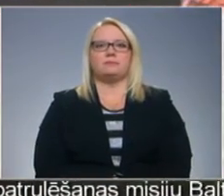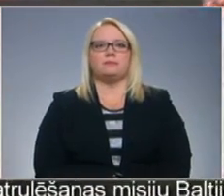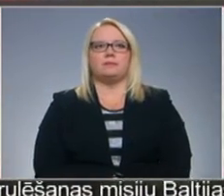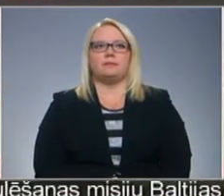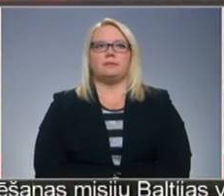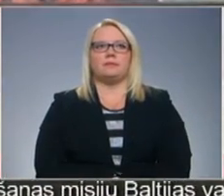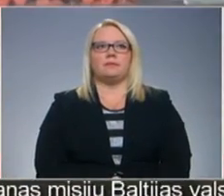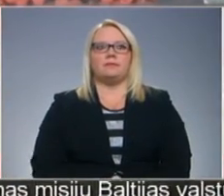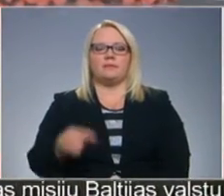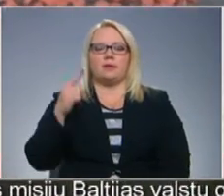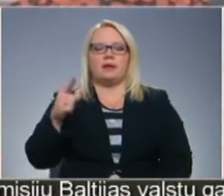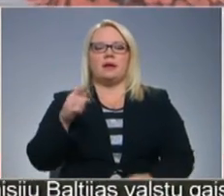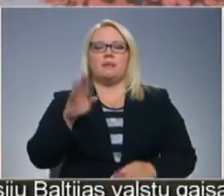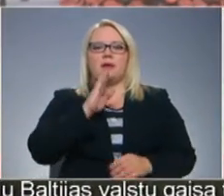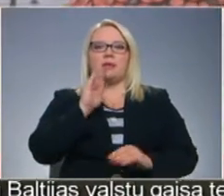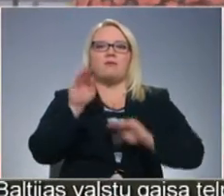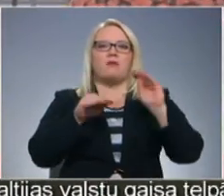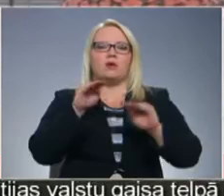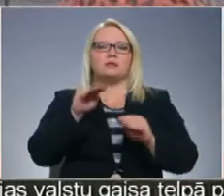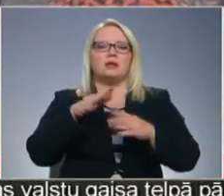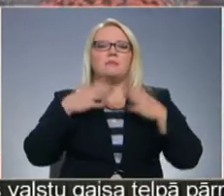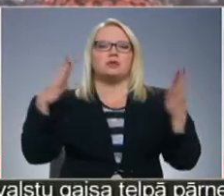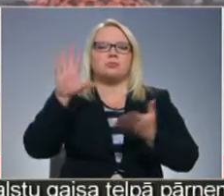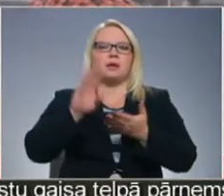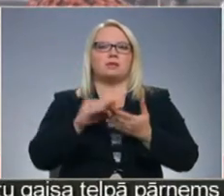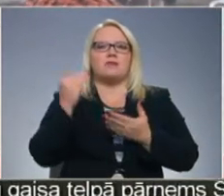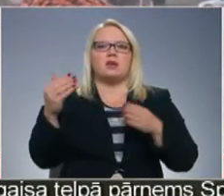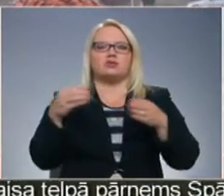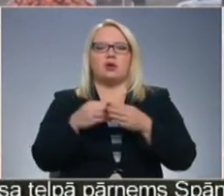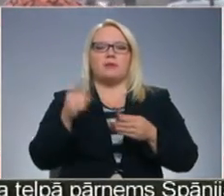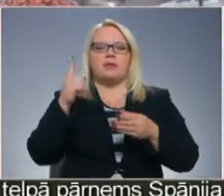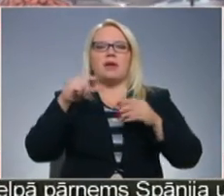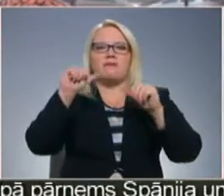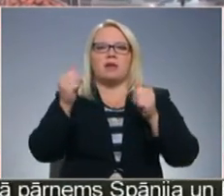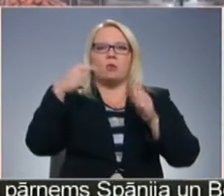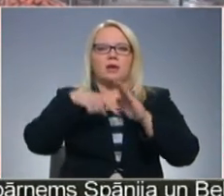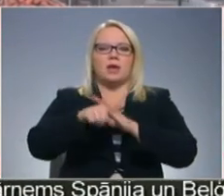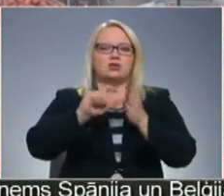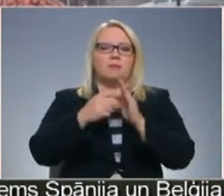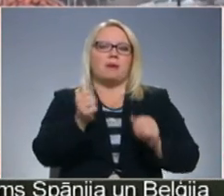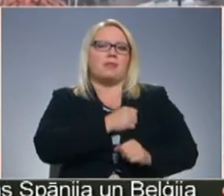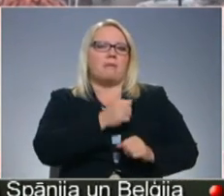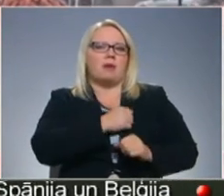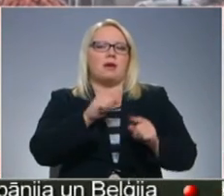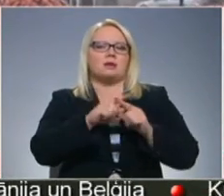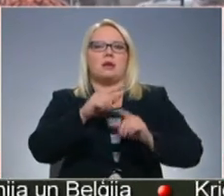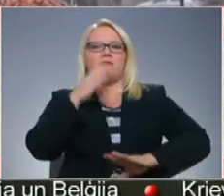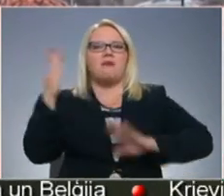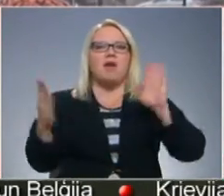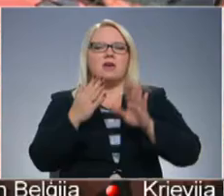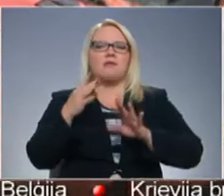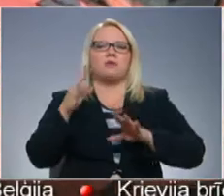Riona Ece ir florist ar milzīgu pieredze. Viņas komanda ne tikai veido ziedus iekšstāpām, bet nebaidās Lietuva uternī vai vējā,